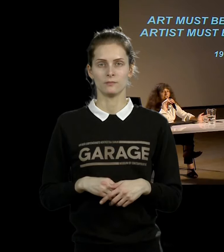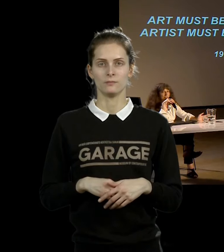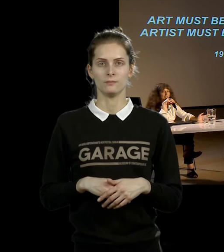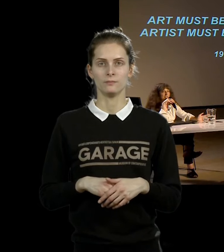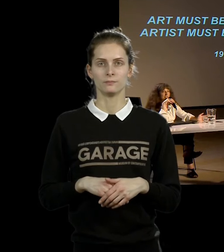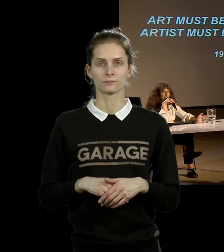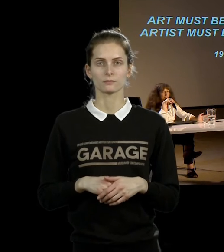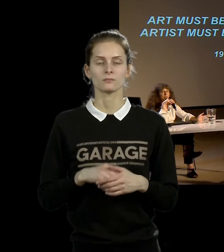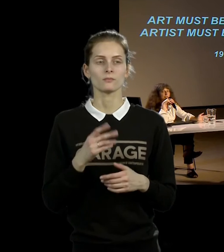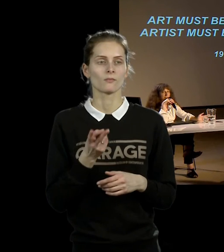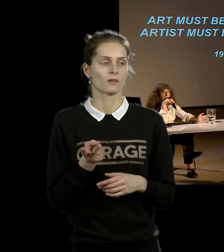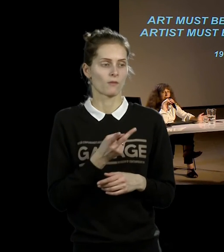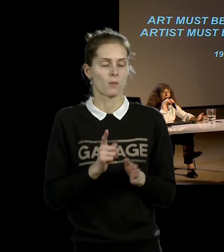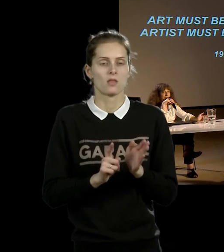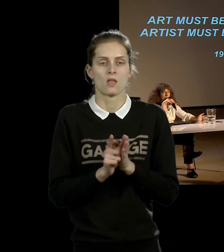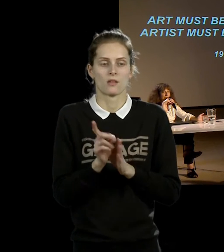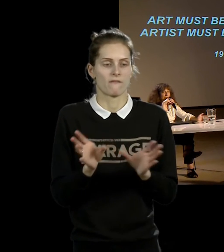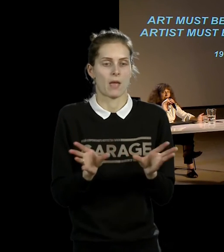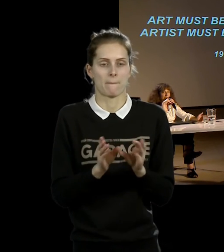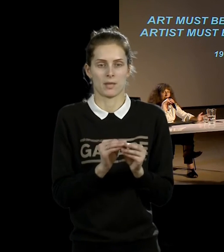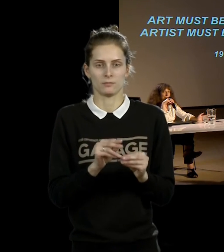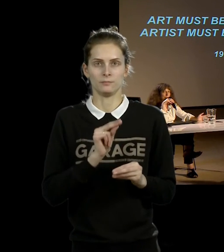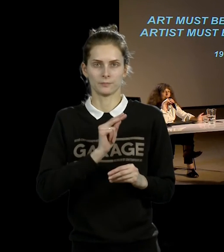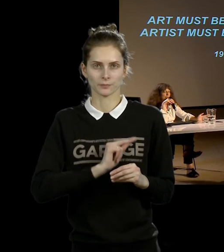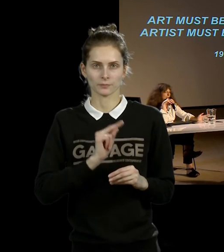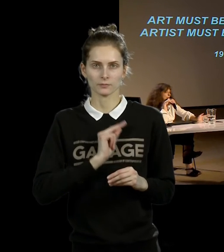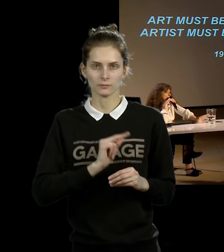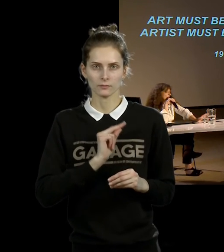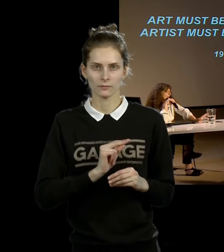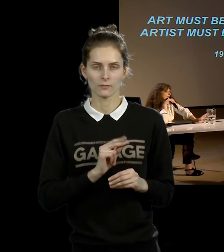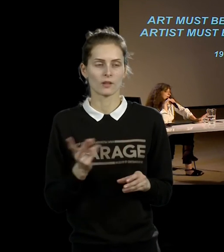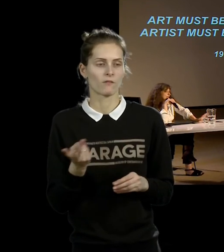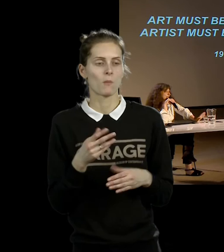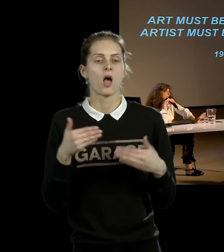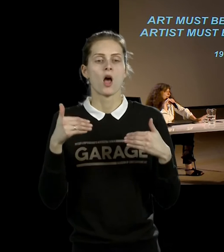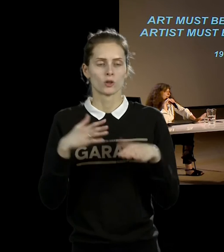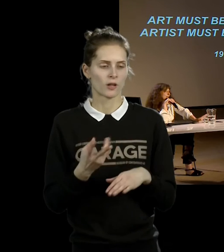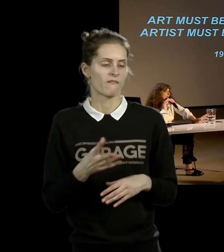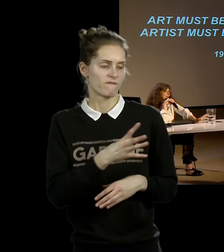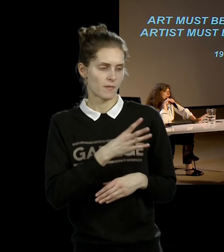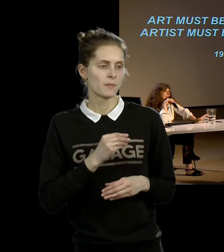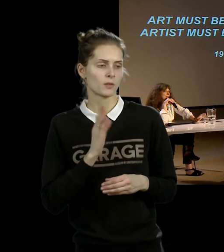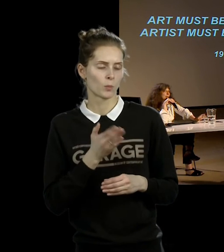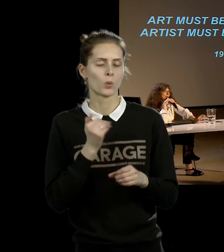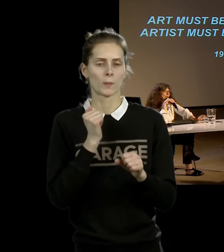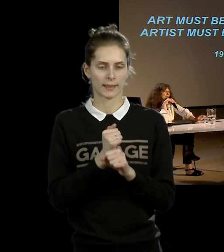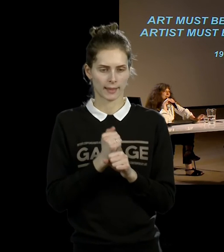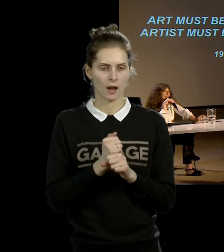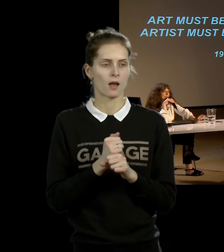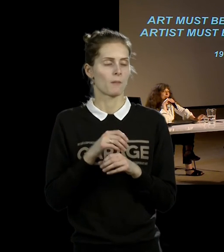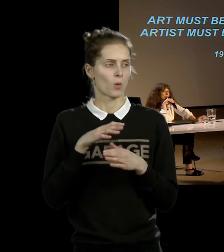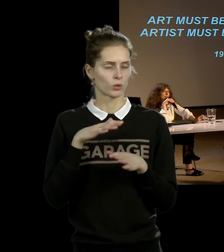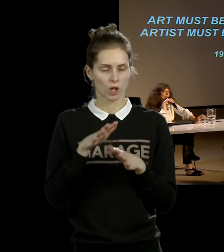начать жить вместе, начать работать вместе, потому что они сразу решают, что они будут с авторами, каждый из них делает серию